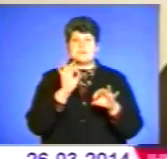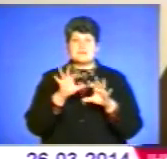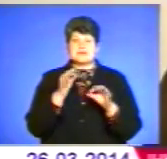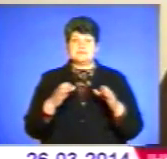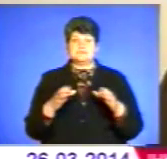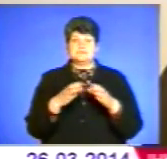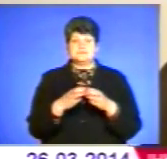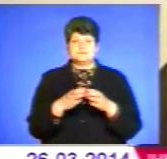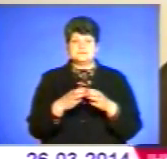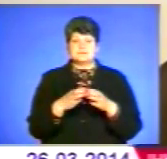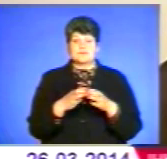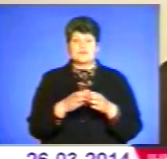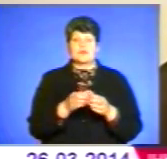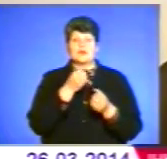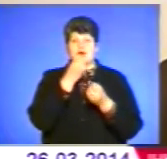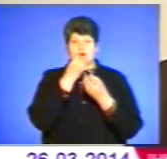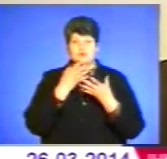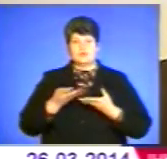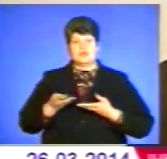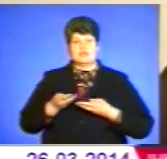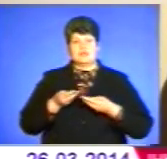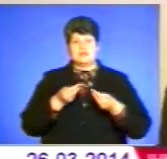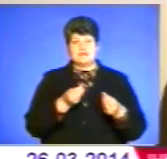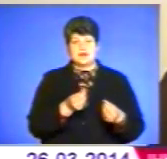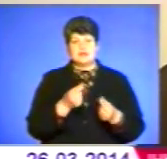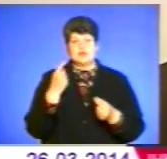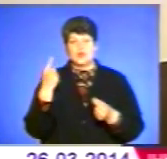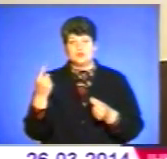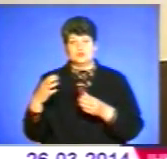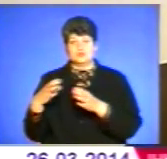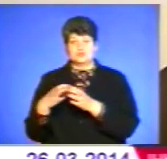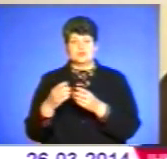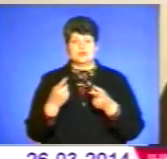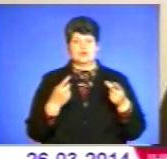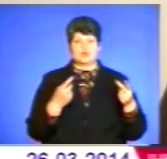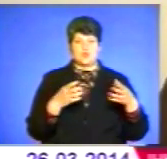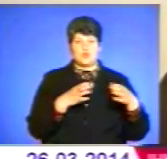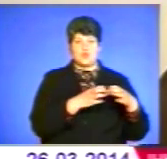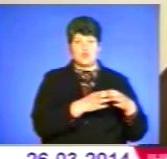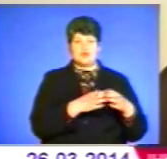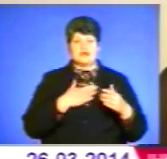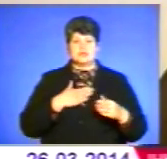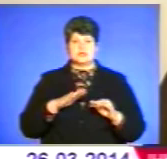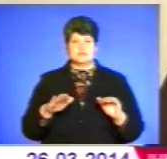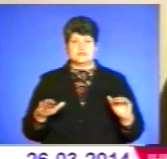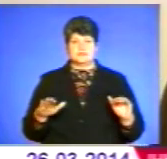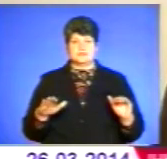благотворено впливає і на одну категорію, і на другу категорію наших діток.